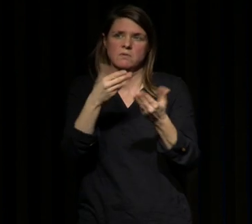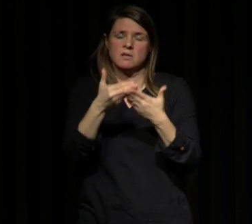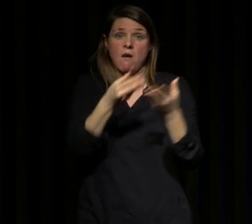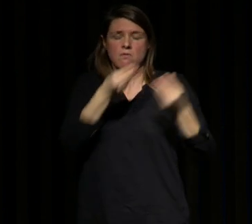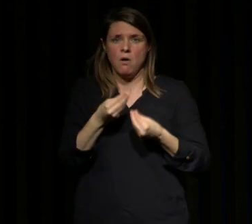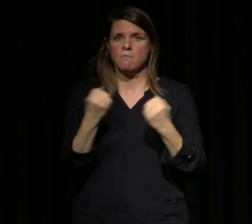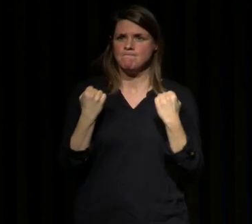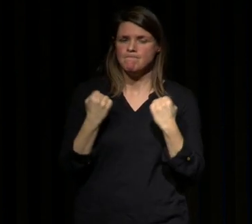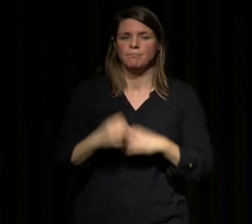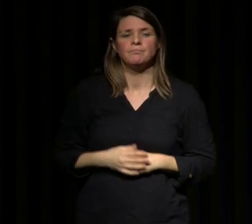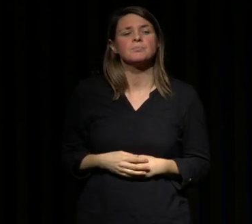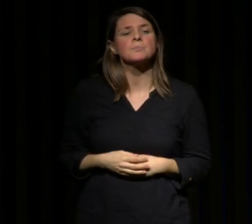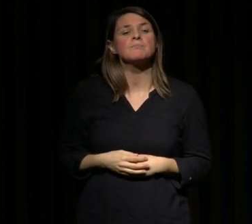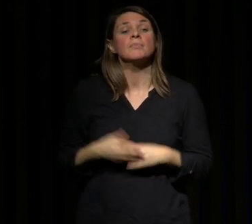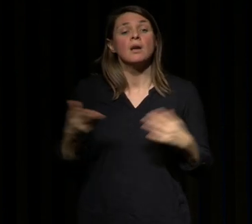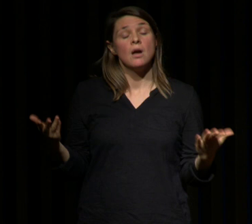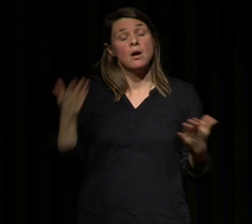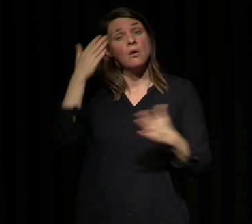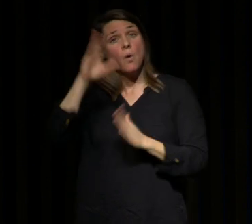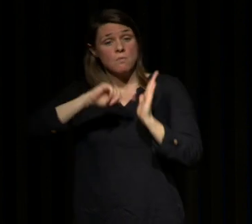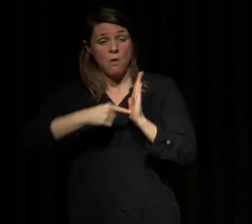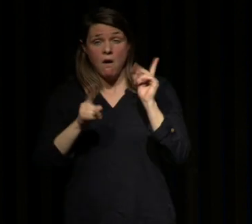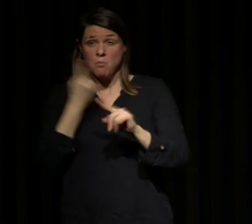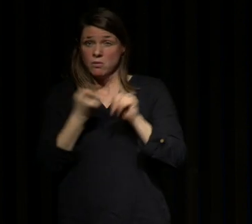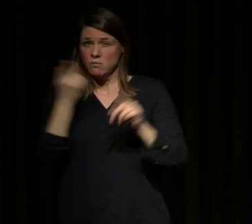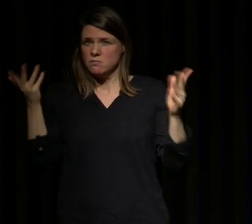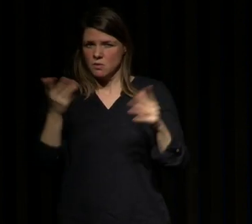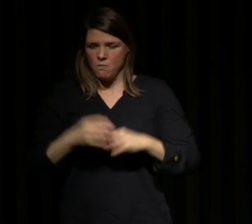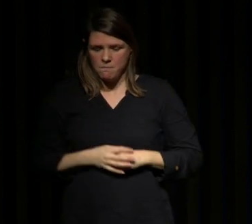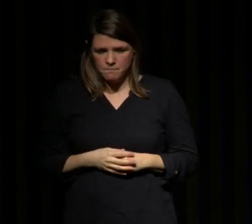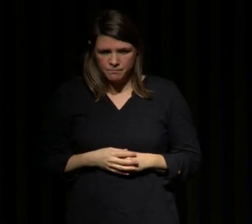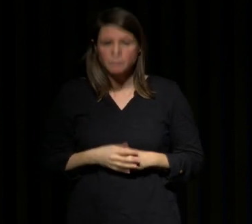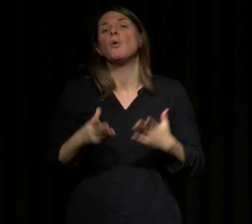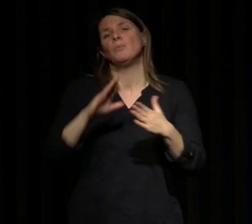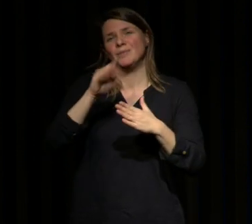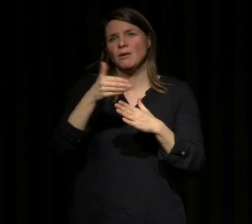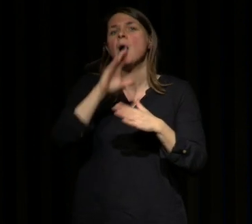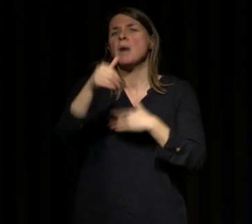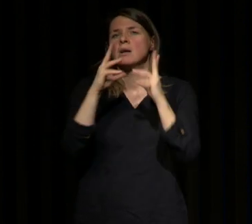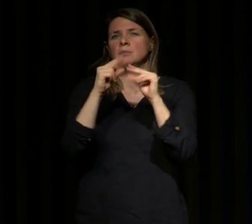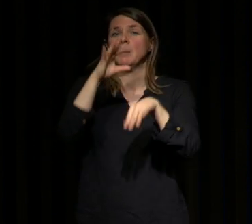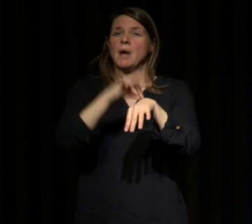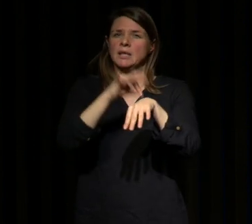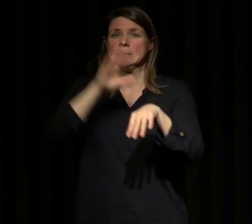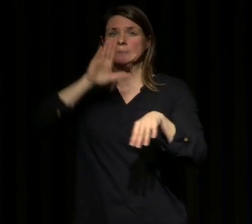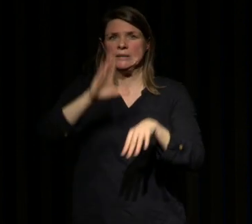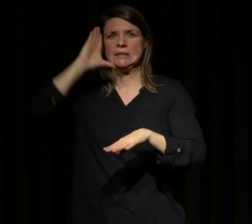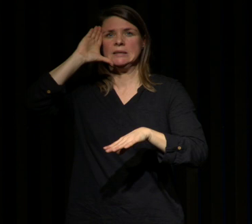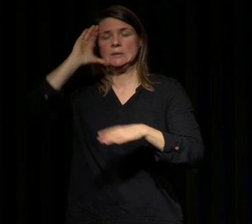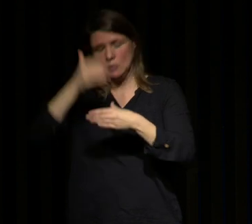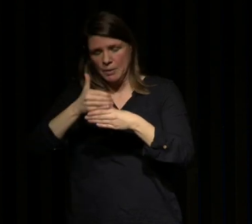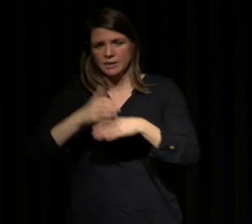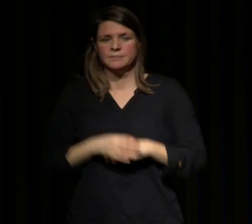l'autre point très très important bien entendu avant de parler des maladies du sommeil on va aborder quelques